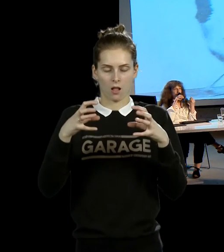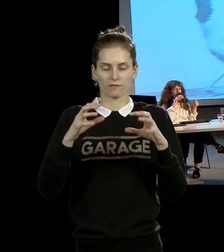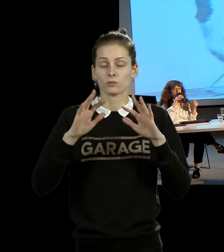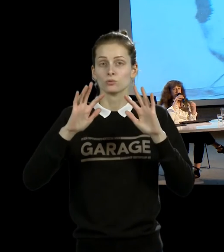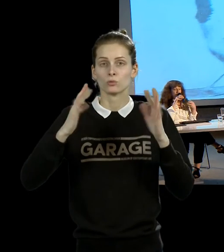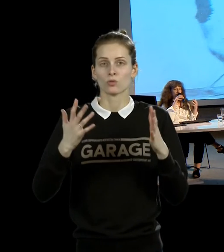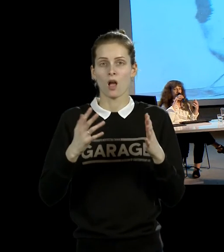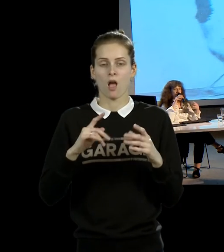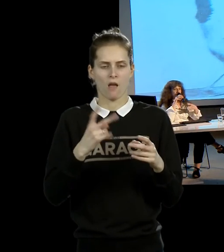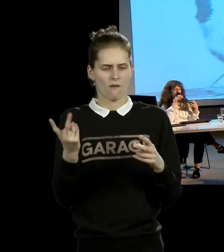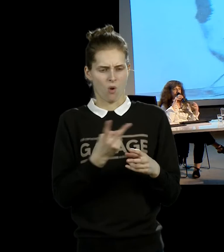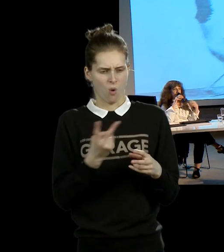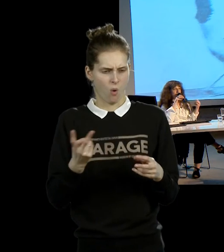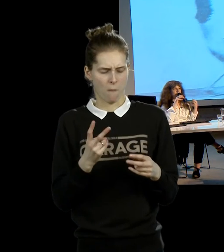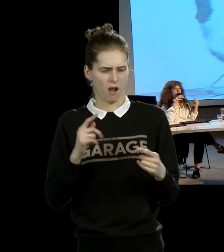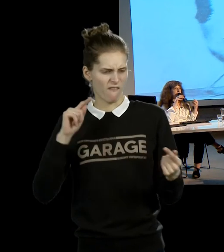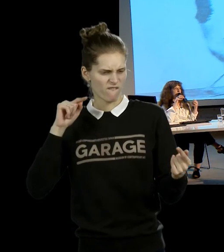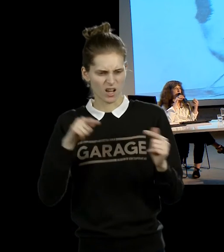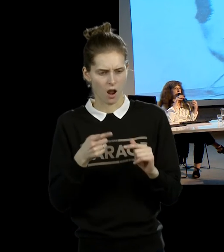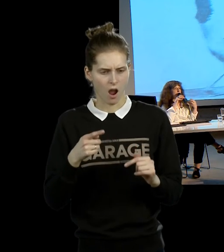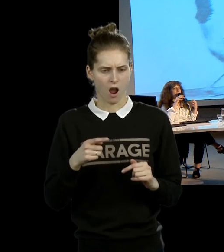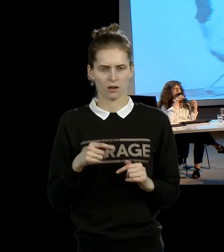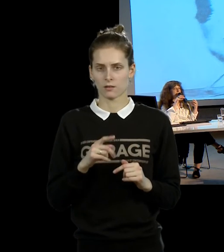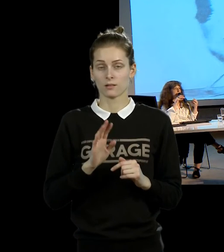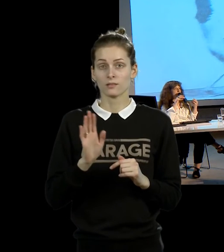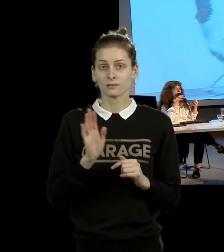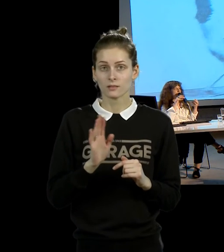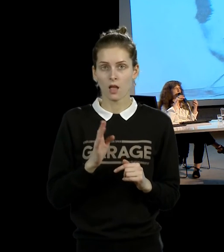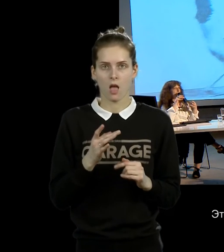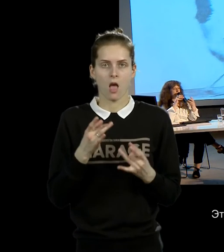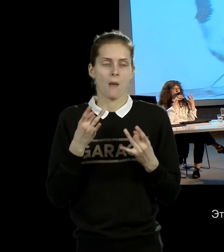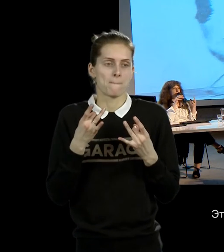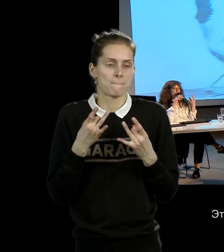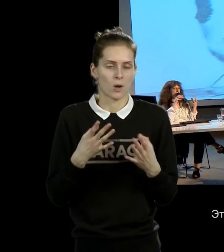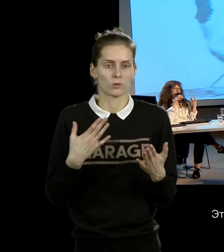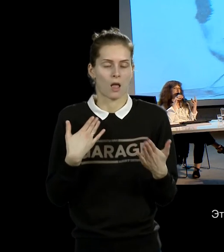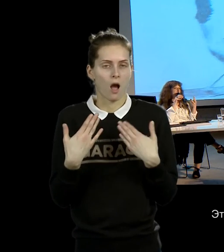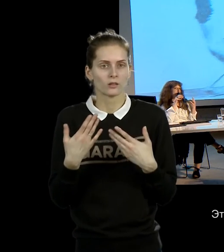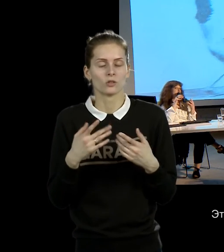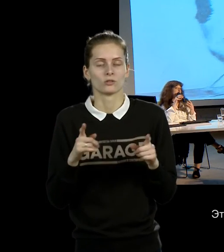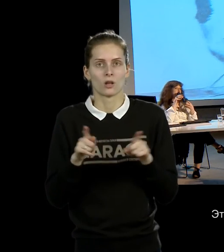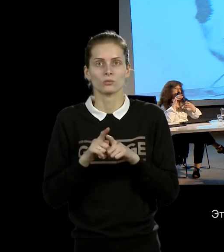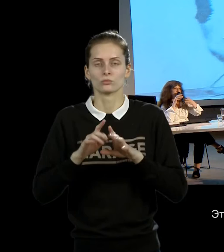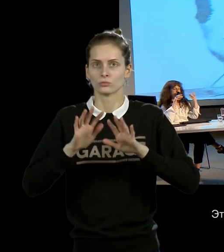отношению к другу, там нет абсолютно снятые любые психологические отношения. Это просто нечто